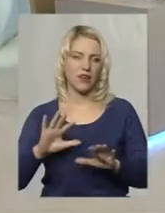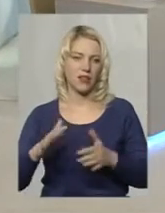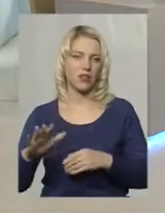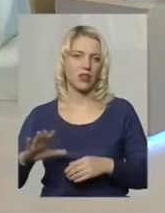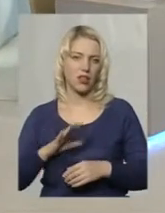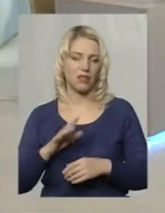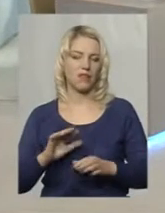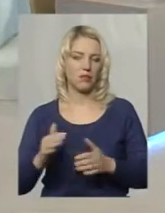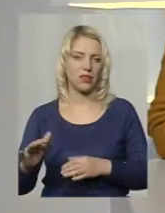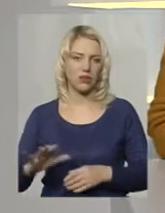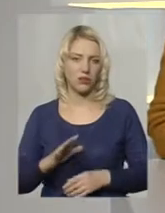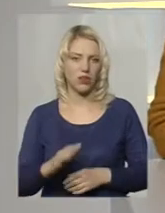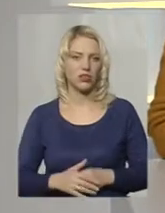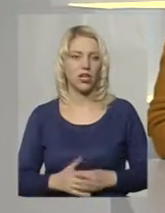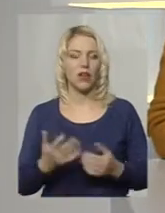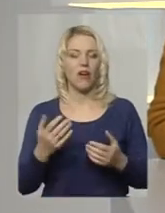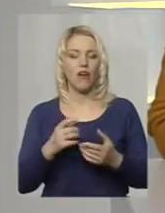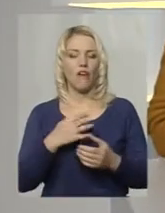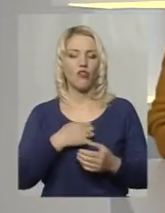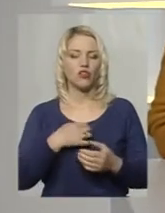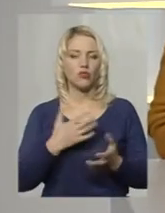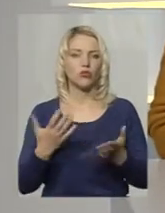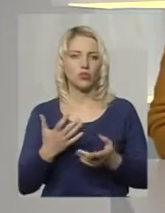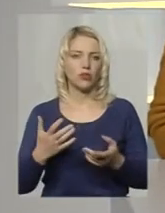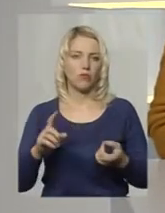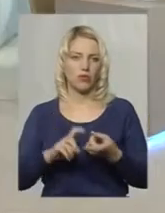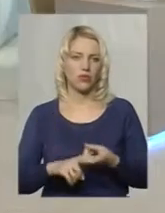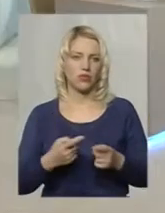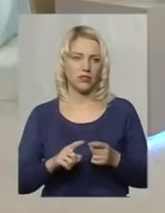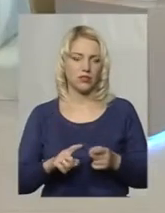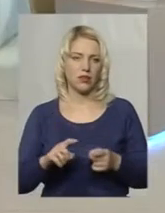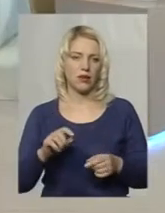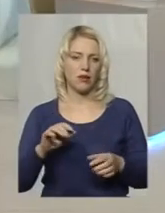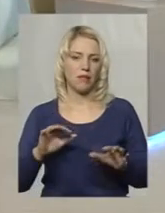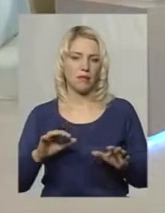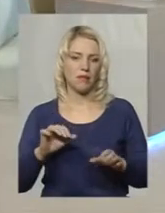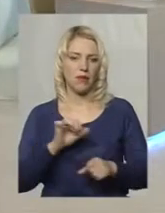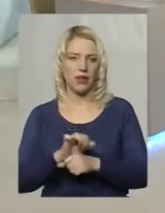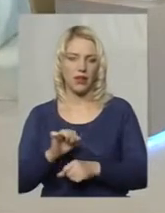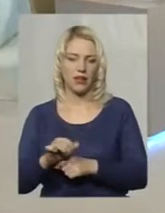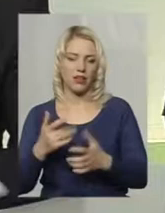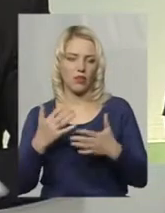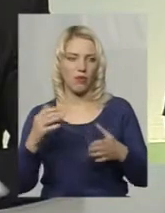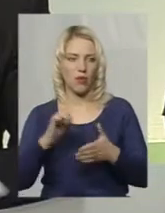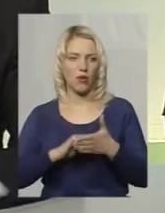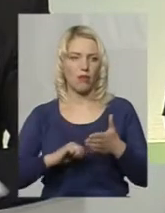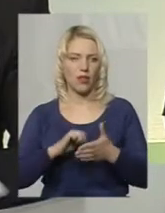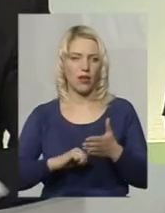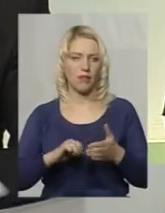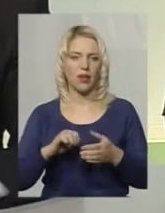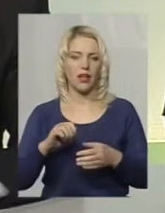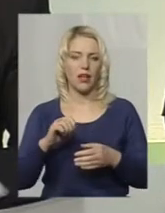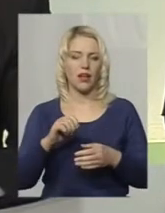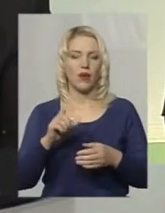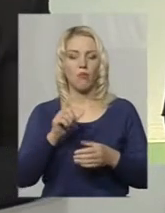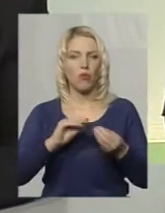В основному і з чим пов'язані ці перекриття? Взагалі, різноманітні проблеми таким чином бажають вирішити громадяни. Тобто